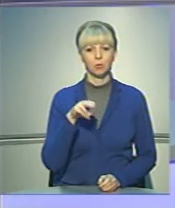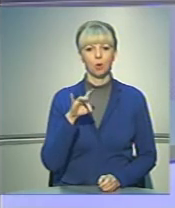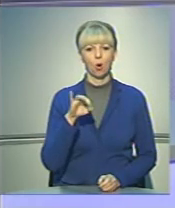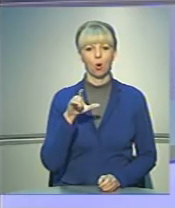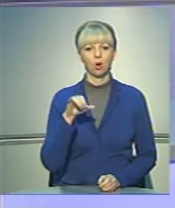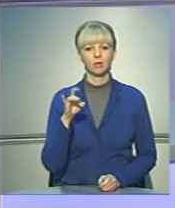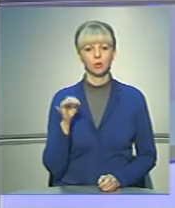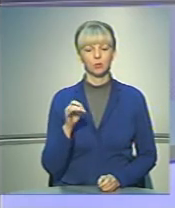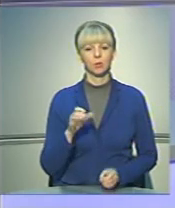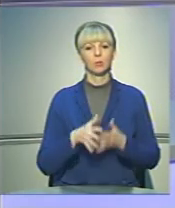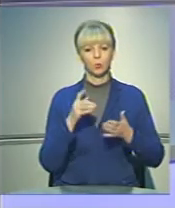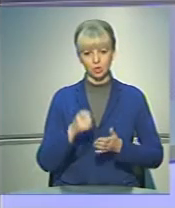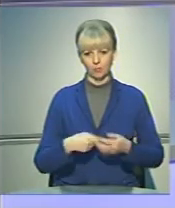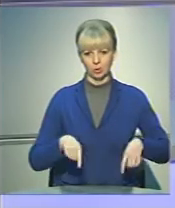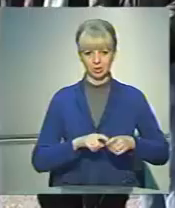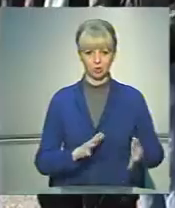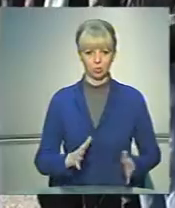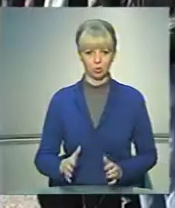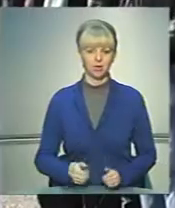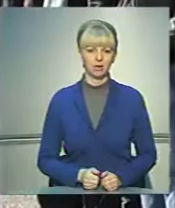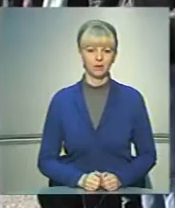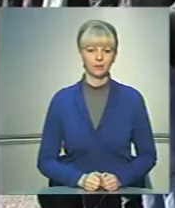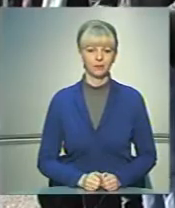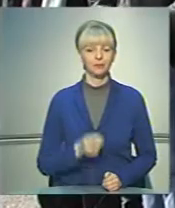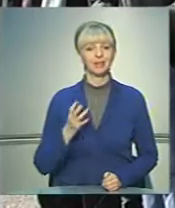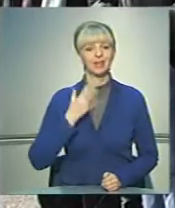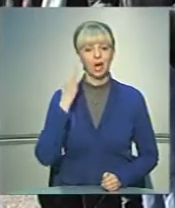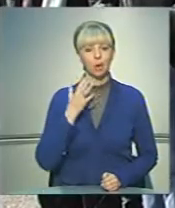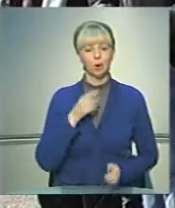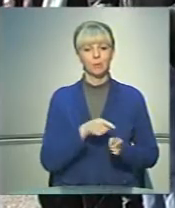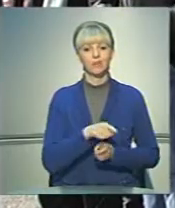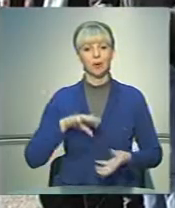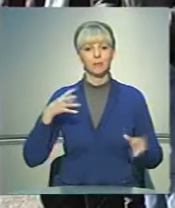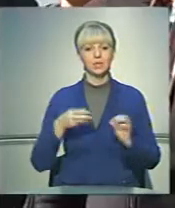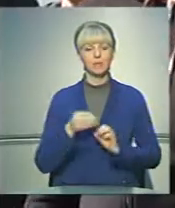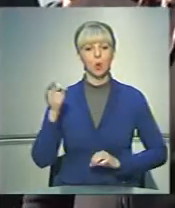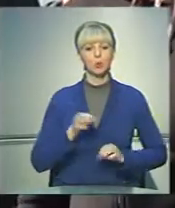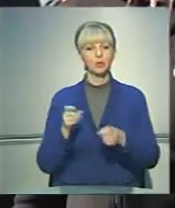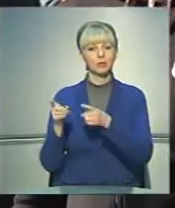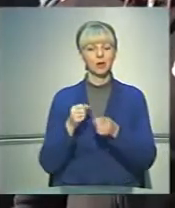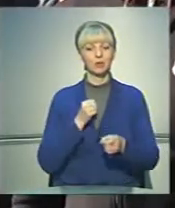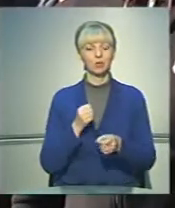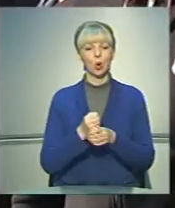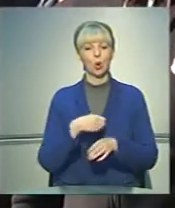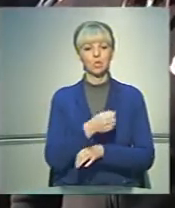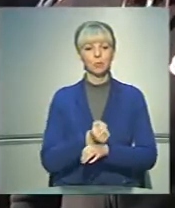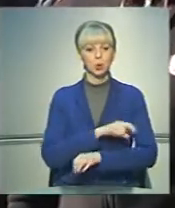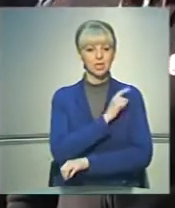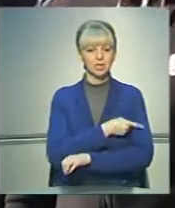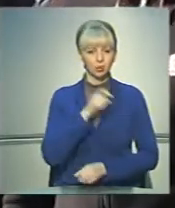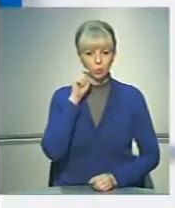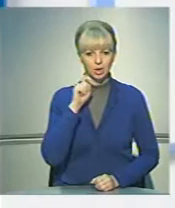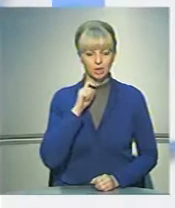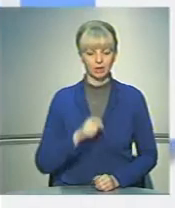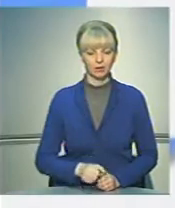Сьогодні ви більше дізнаєтесь про такі події. На Буковині підбивають підсумки осіннього призову долав Збройних Сил України.